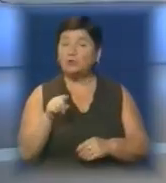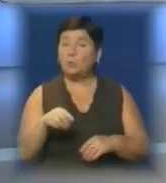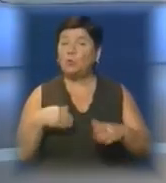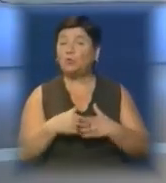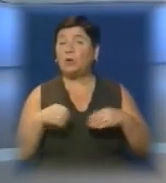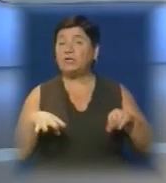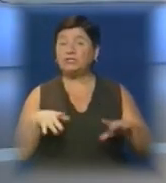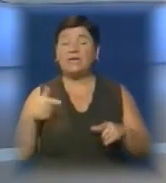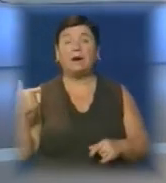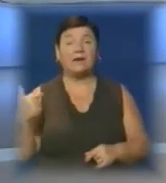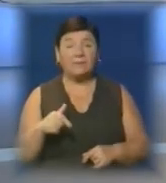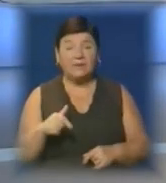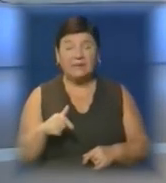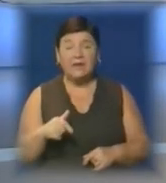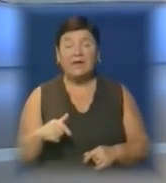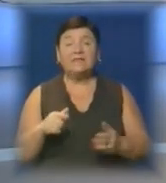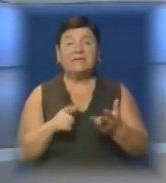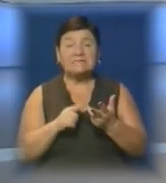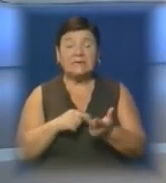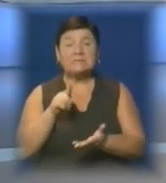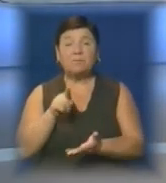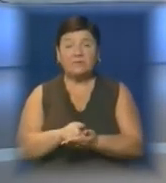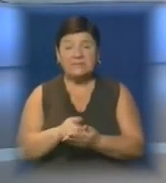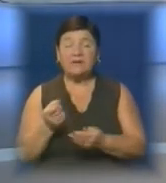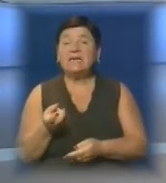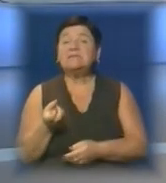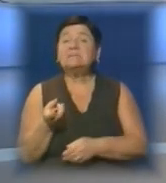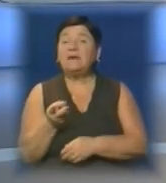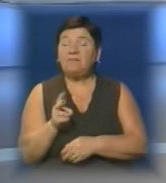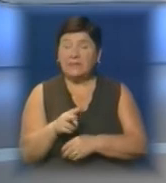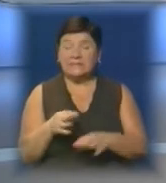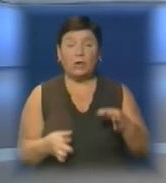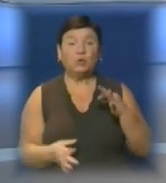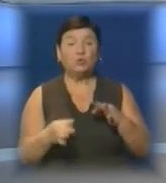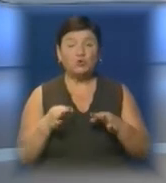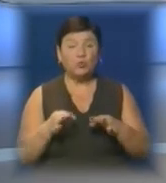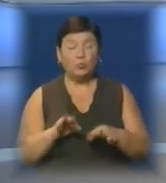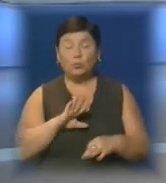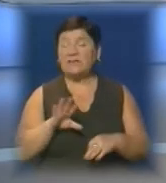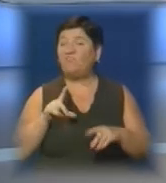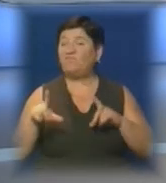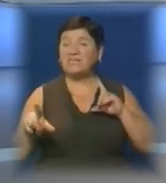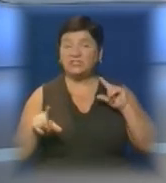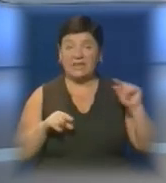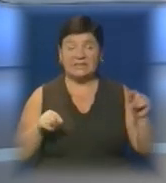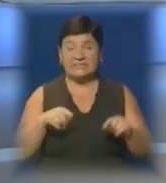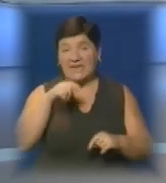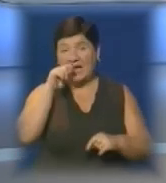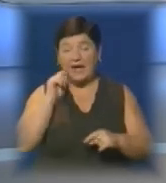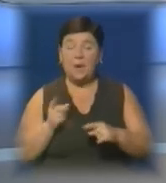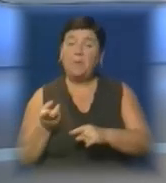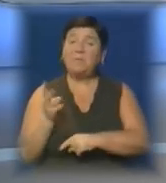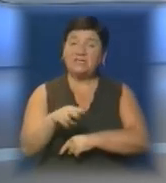рішення суду, на чоловіка накладено низку зобов'язань з'являтися до слідчого та суду, не виїжджати за межі країни та здати